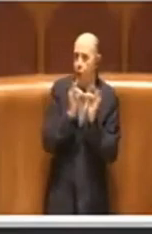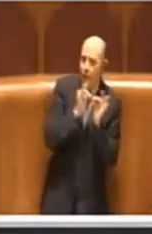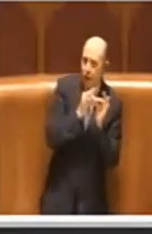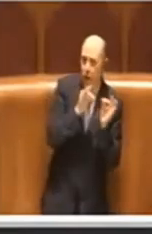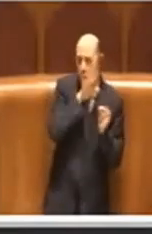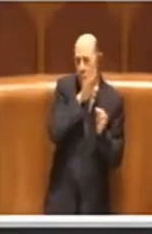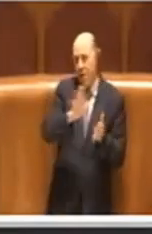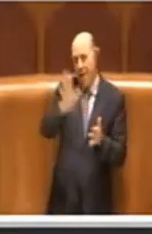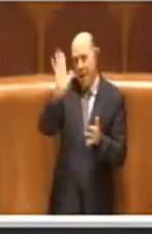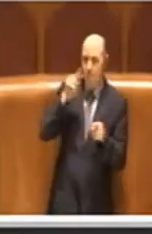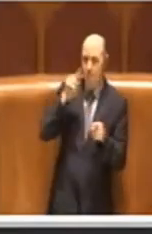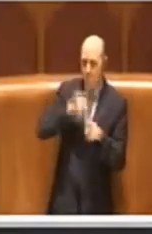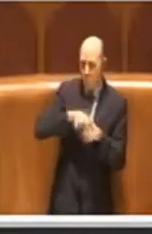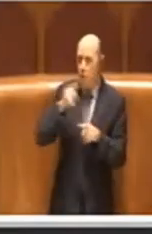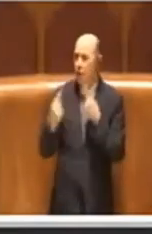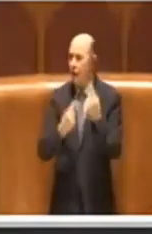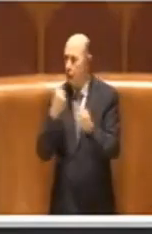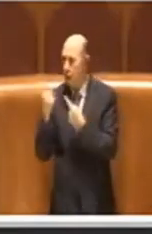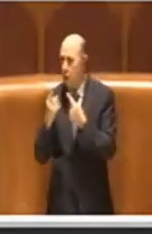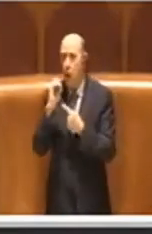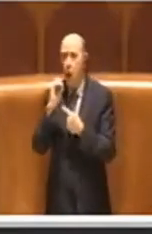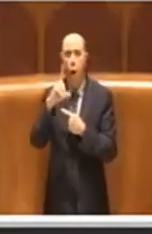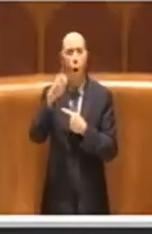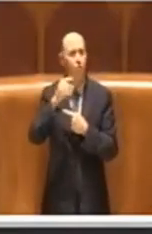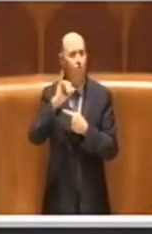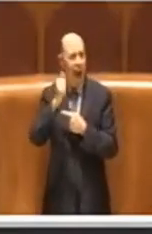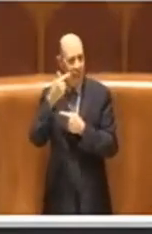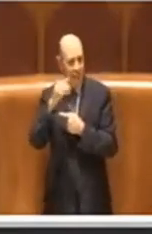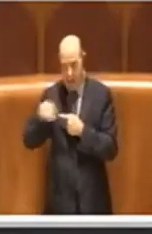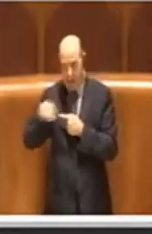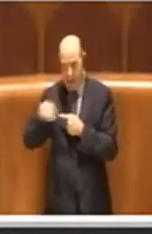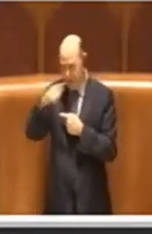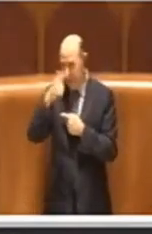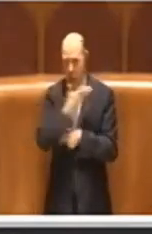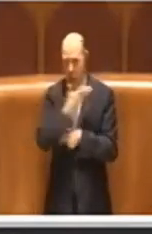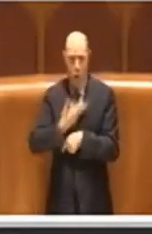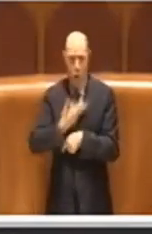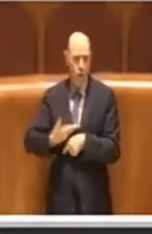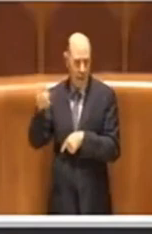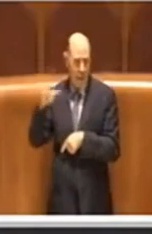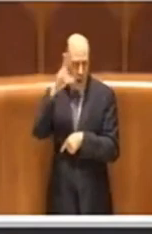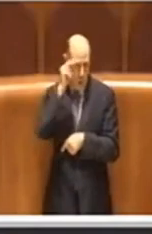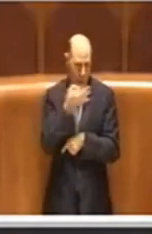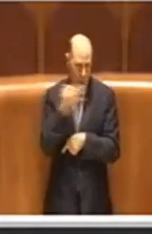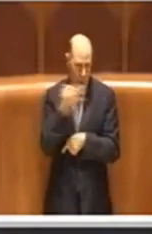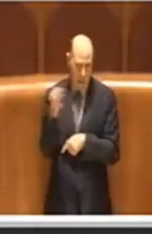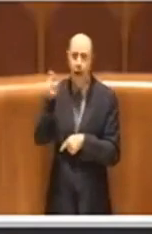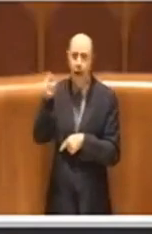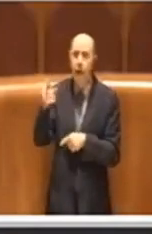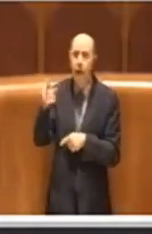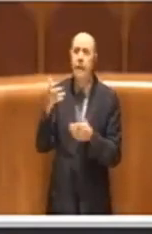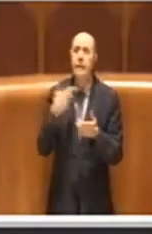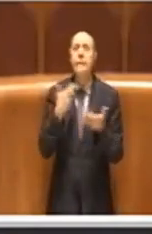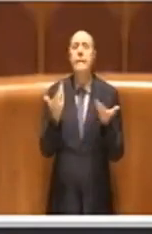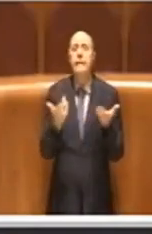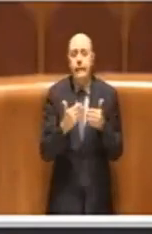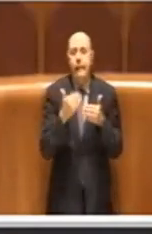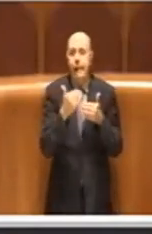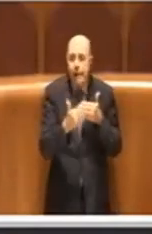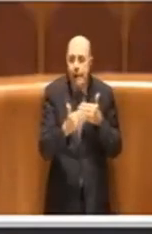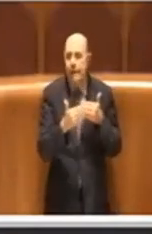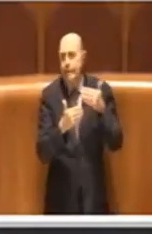che la particolare situazione dell'olgiata che sicuramente la consigliera conoscerà, fa sì che